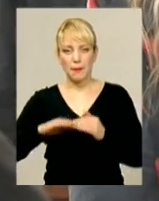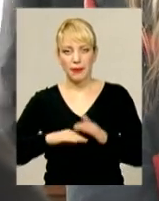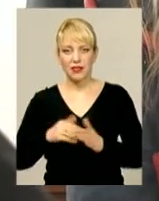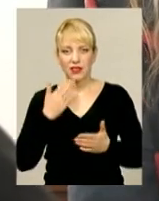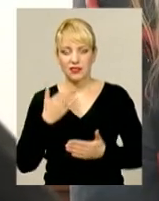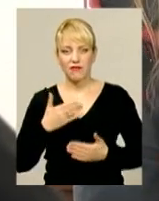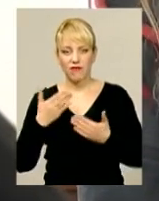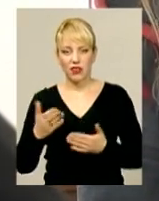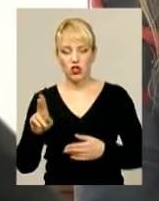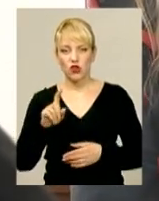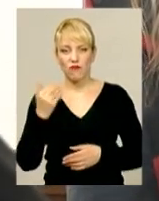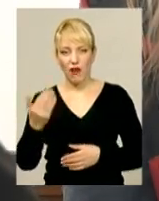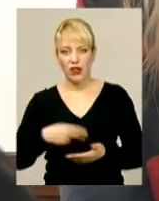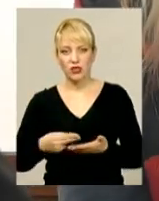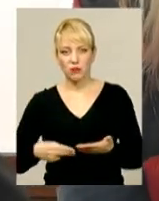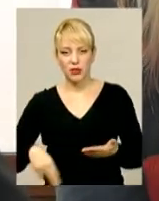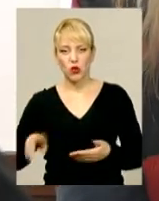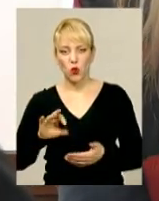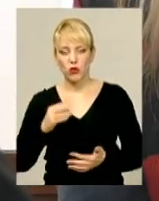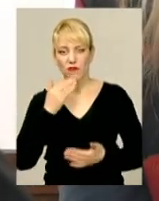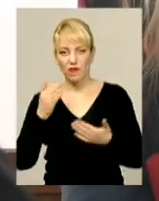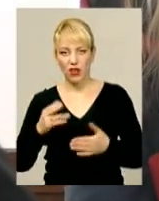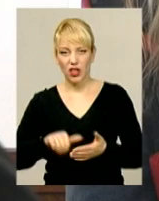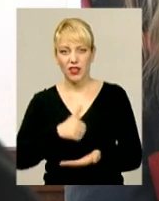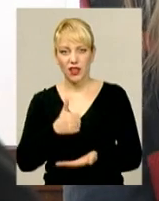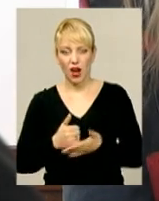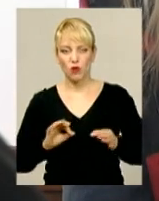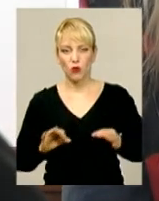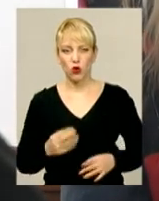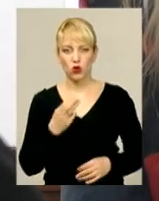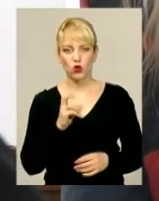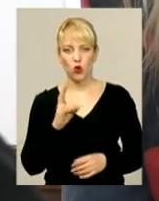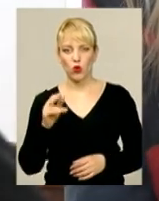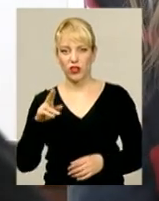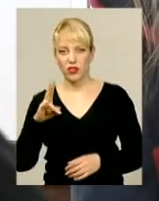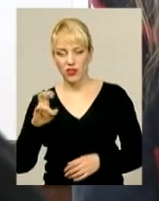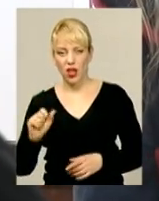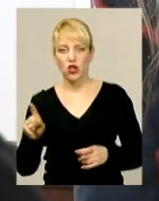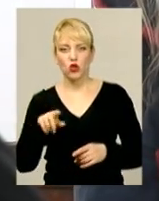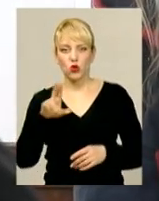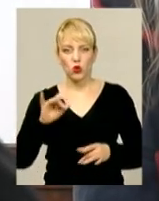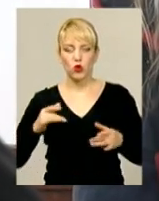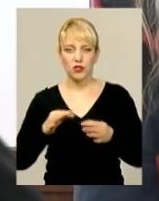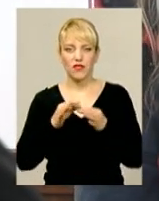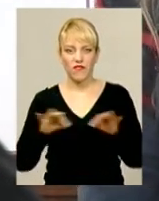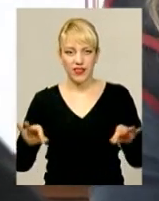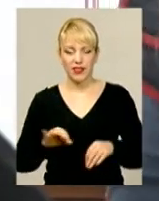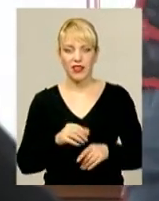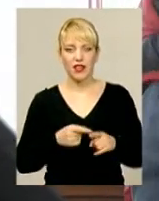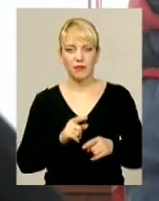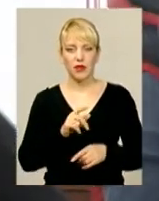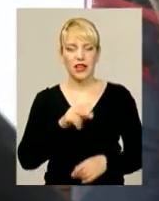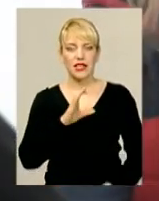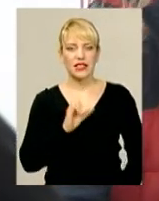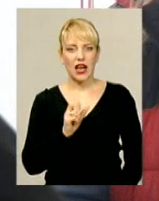до генерального прокурора Шокіна стосовно звільнення Давіда Сакварелідзе